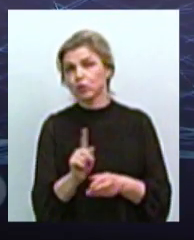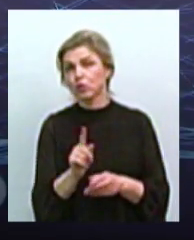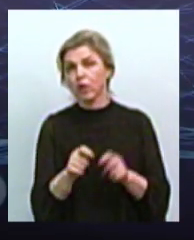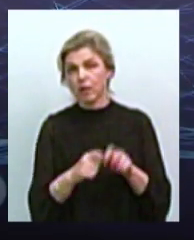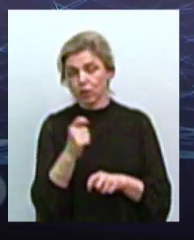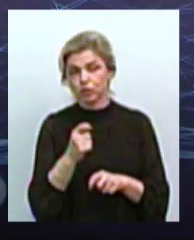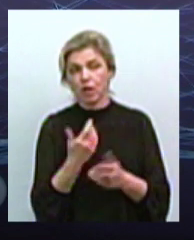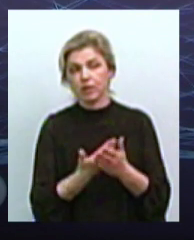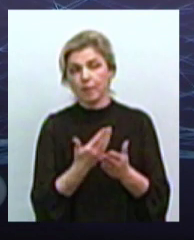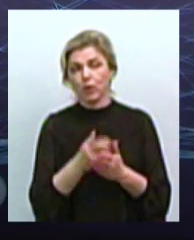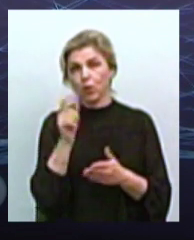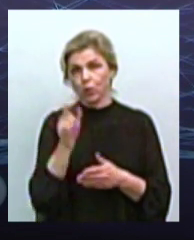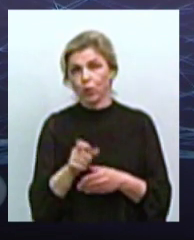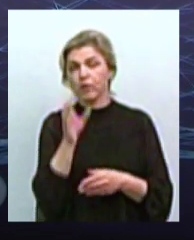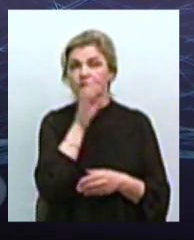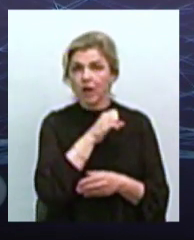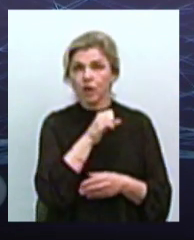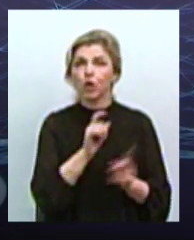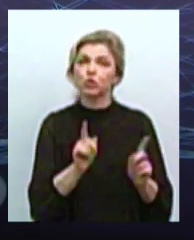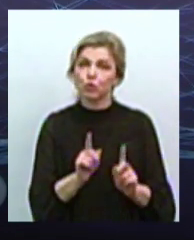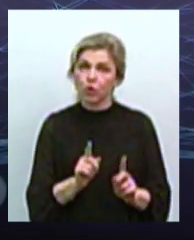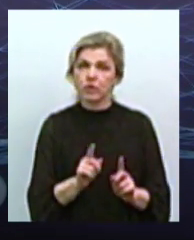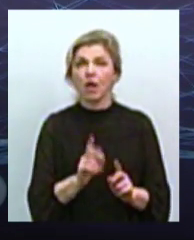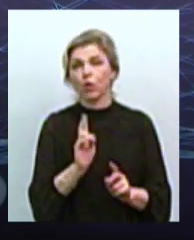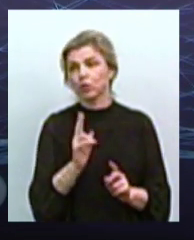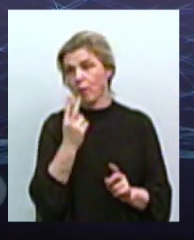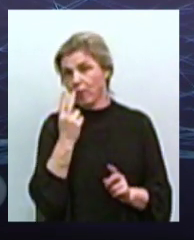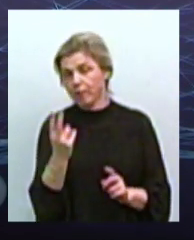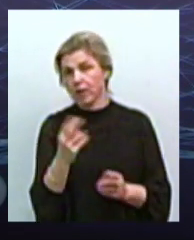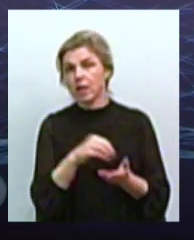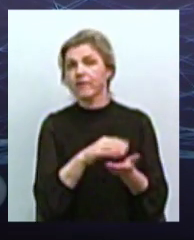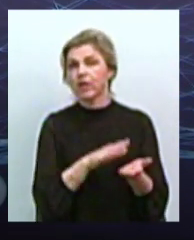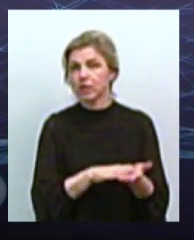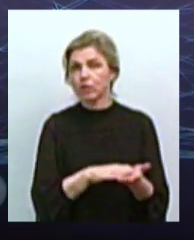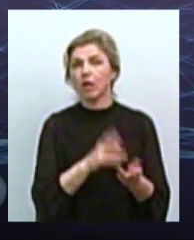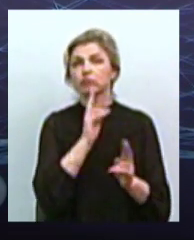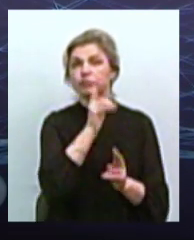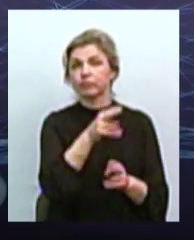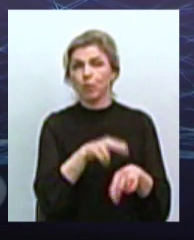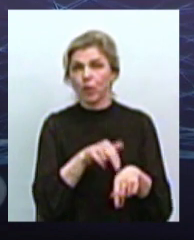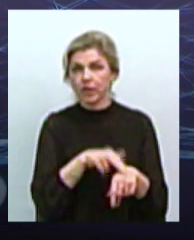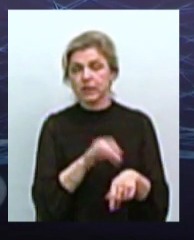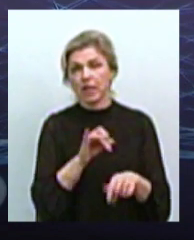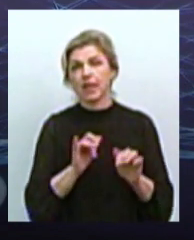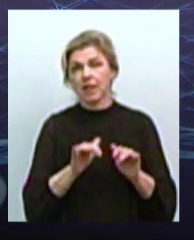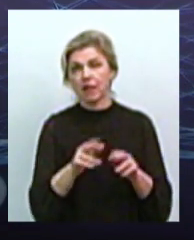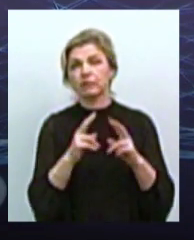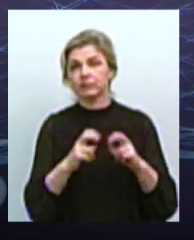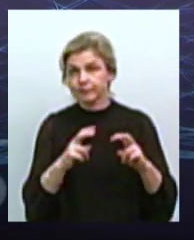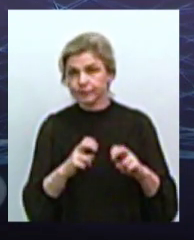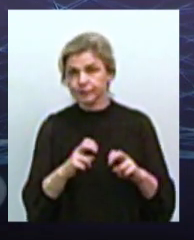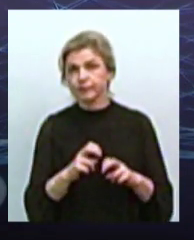це стається? Наприклад, якщо людина вкрала щось десь, хтось це побачив, зафіксував, звернення до поліції і справа розглядається.